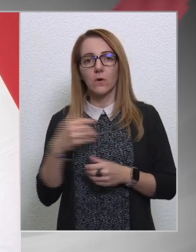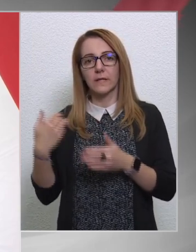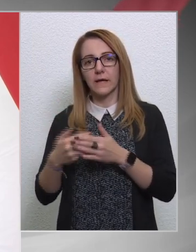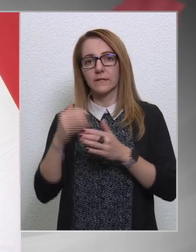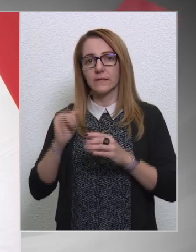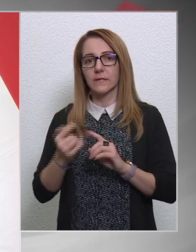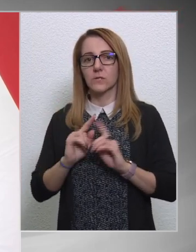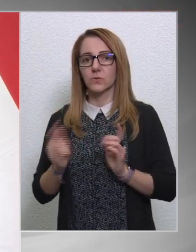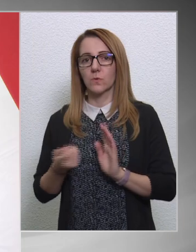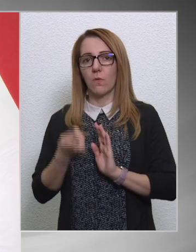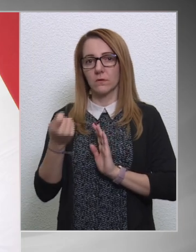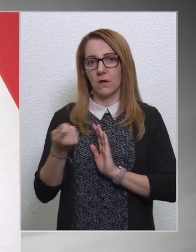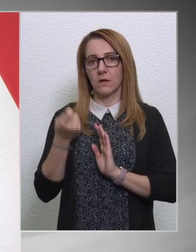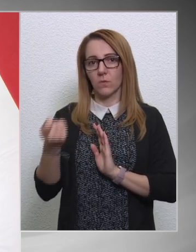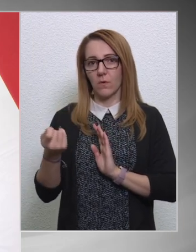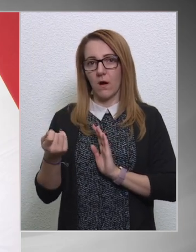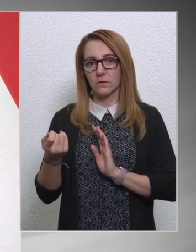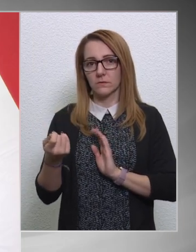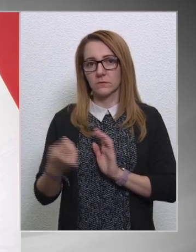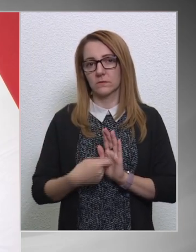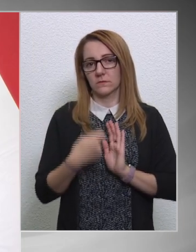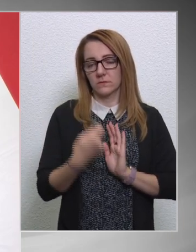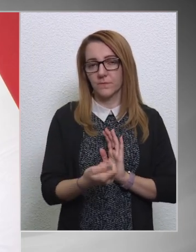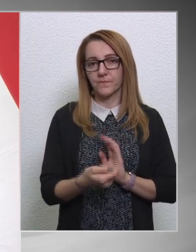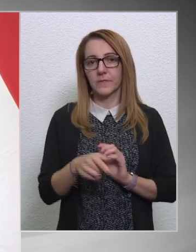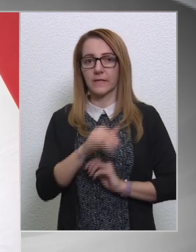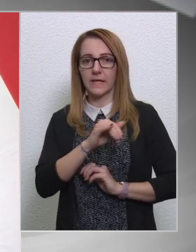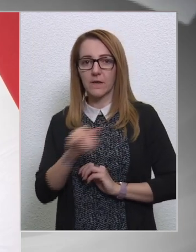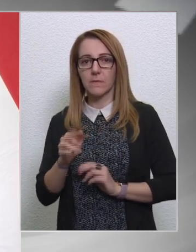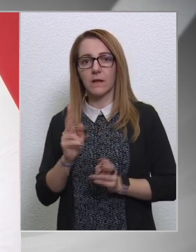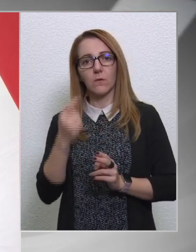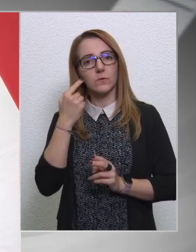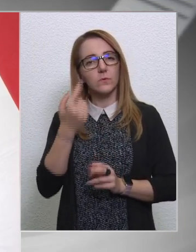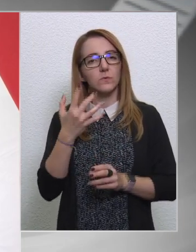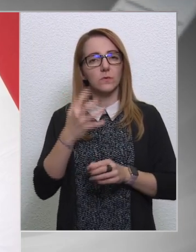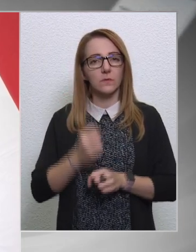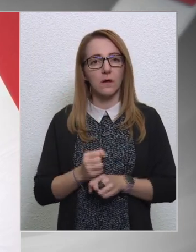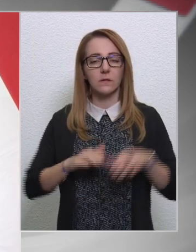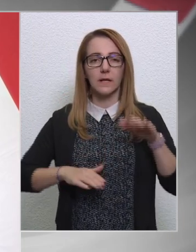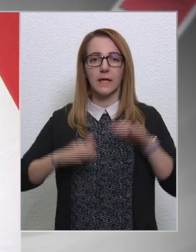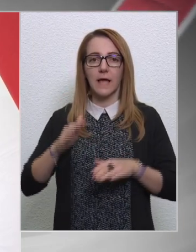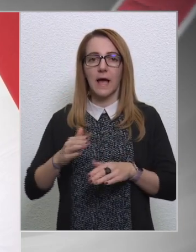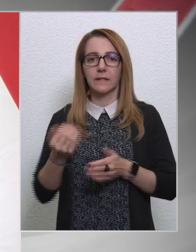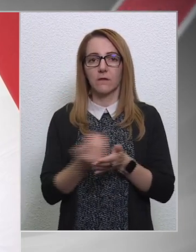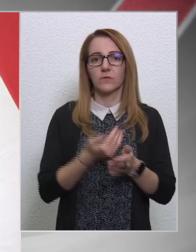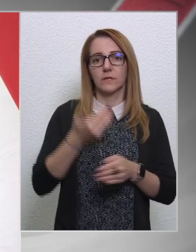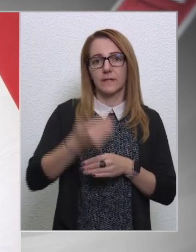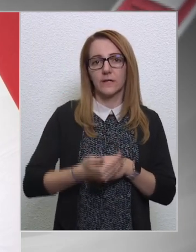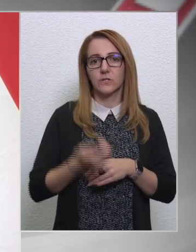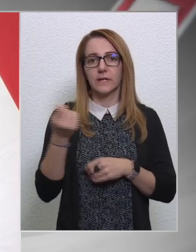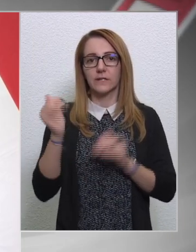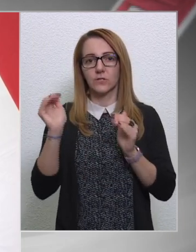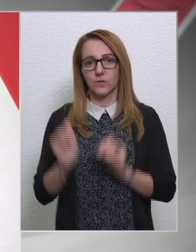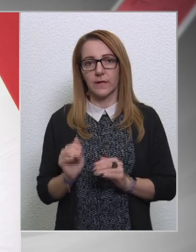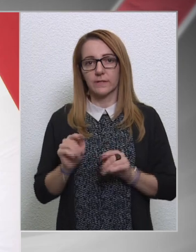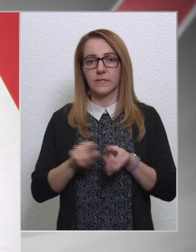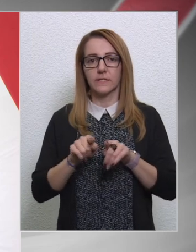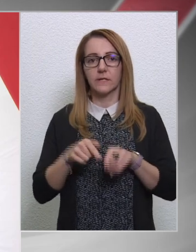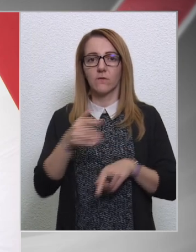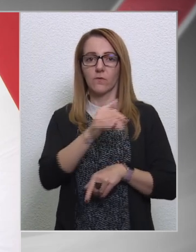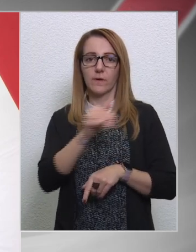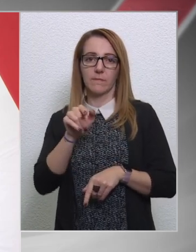eddig is külön adókat vetettünk ki, és úgy gondolom, hogy az idei évben is, ahogy tudtuk tartani az átlagfogyasztási rezsicsökkentést, úgy az évő évben is